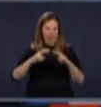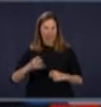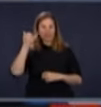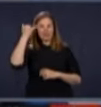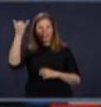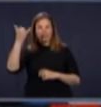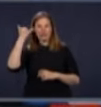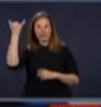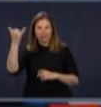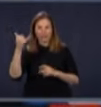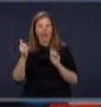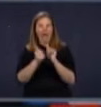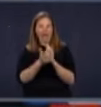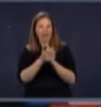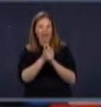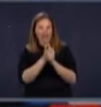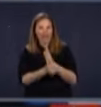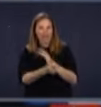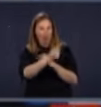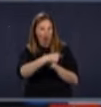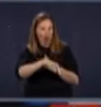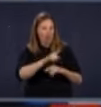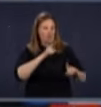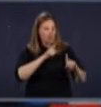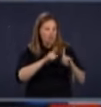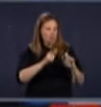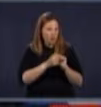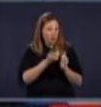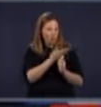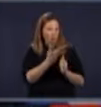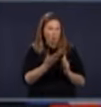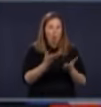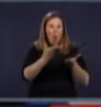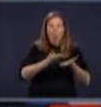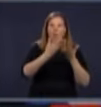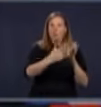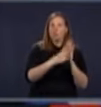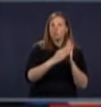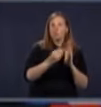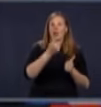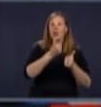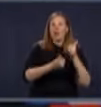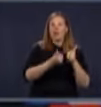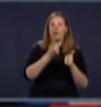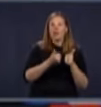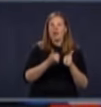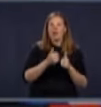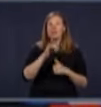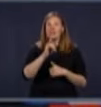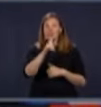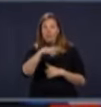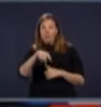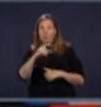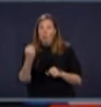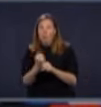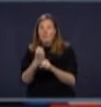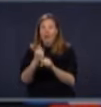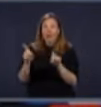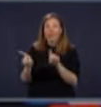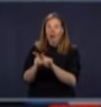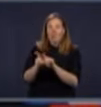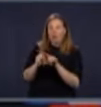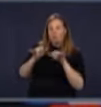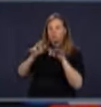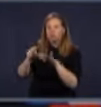quel serait le meilleur modèle pour le Québec. Mais je veux juste vous dire, si jamais vous le feriez de façon clandestine et je ne le recommande